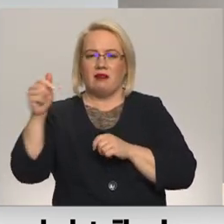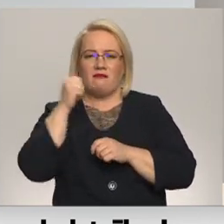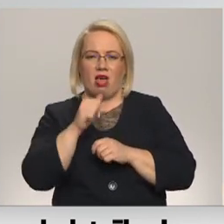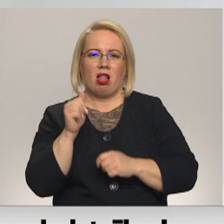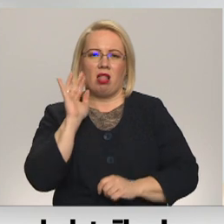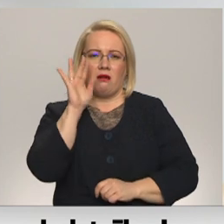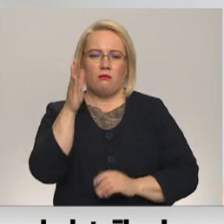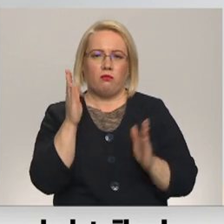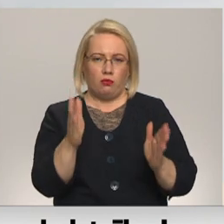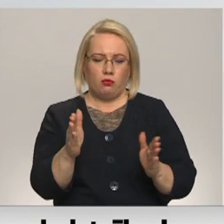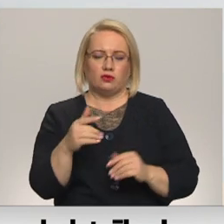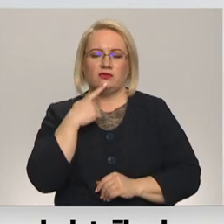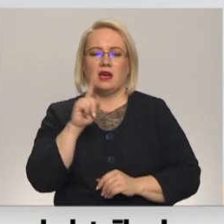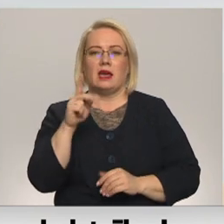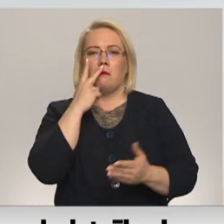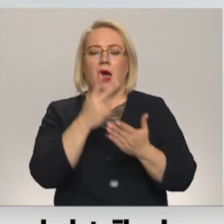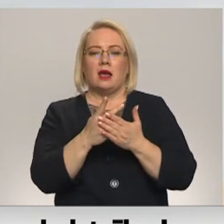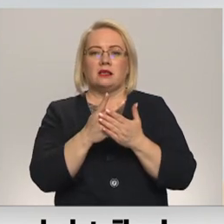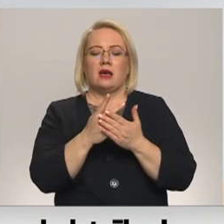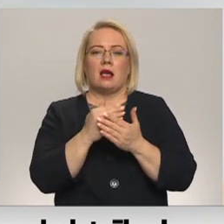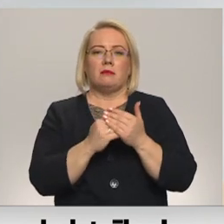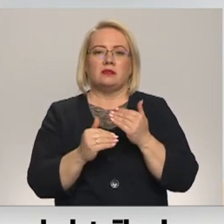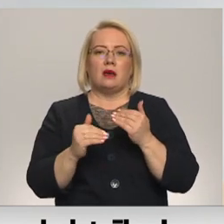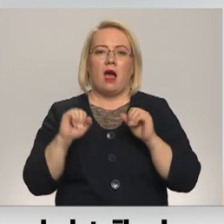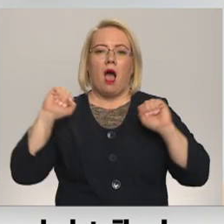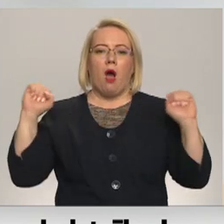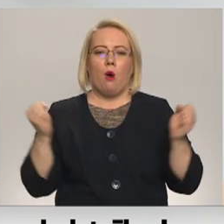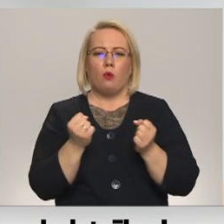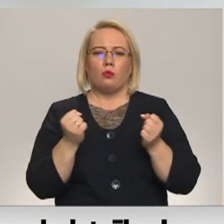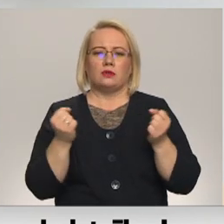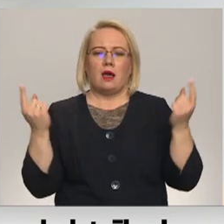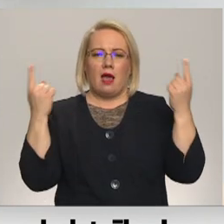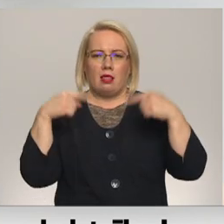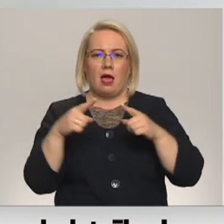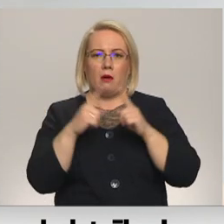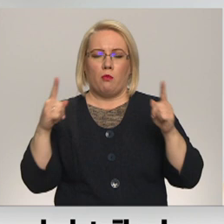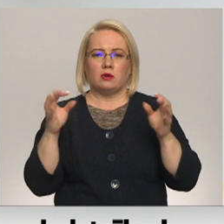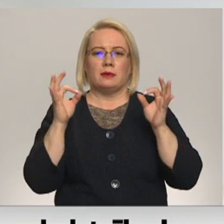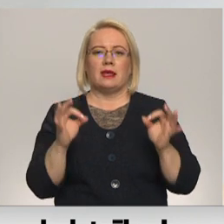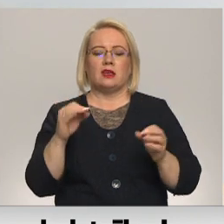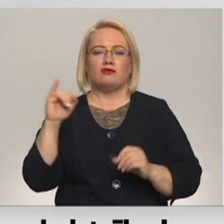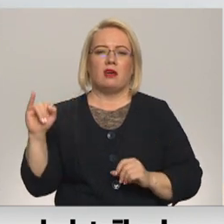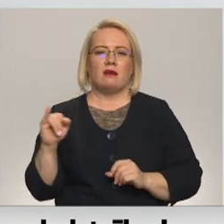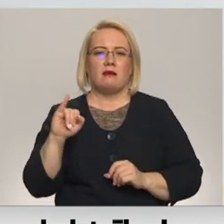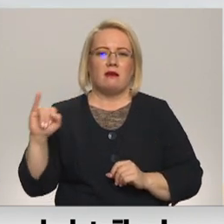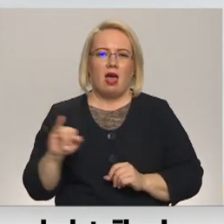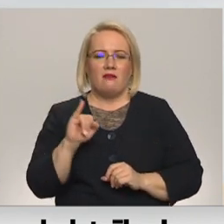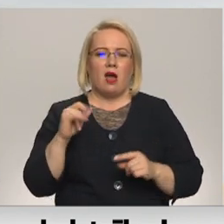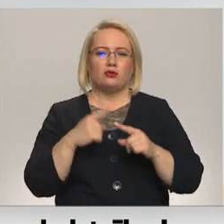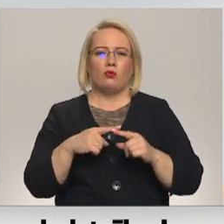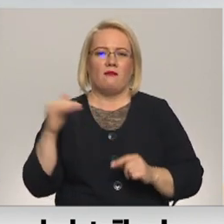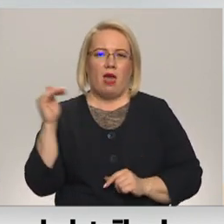augstākais laika posms ir janvārs, februāris. Pulsau